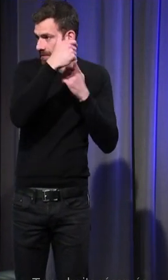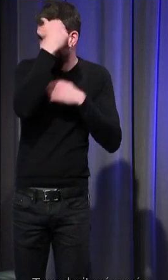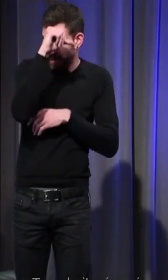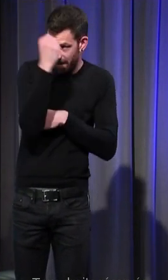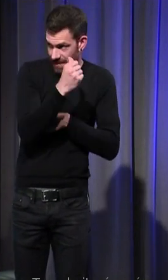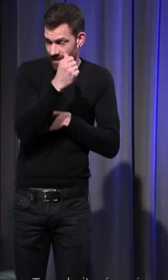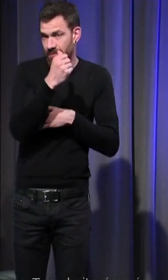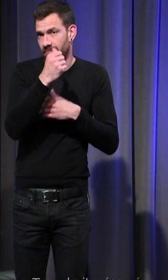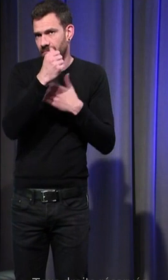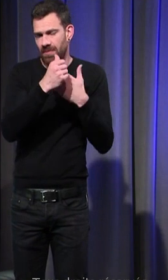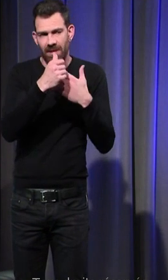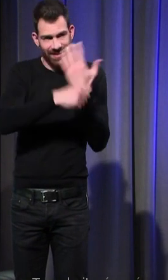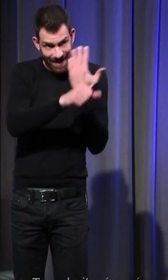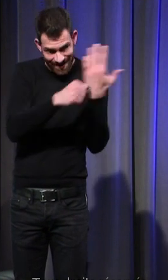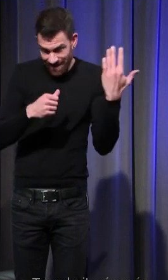a beaucoup de documentation